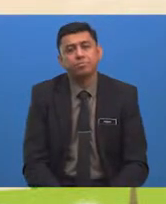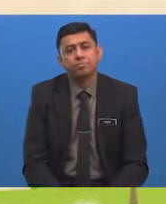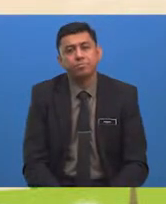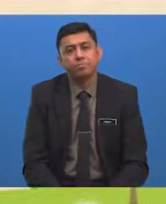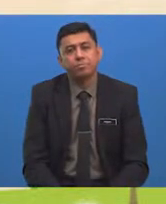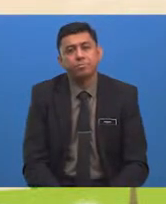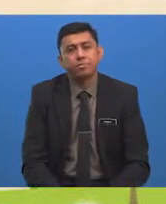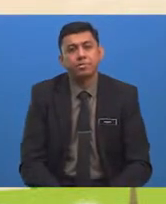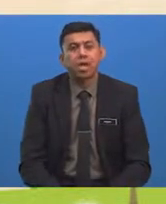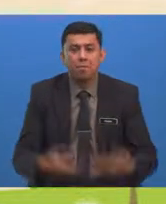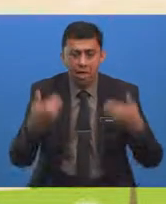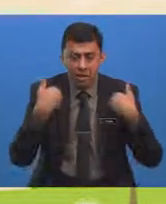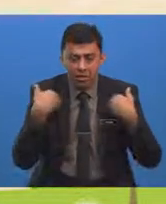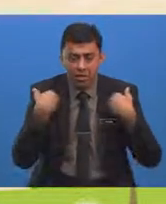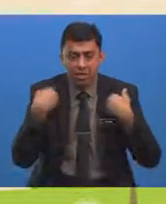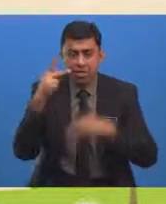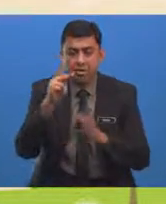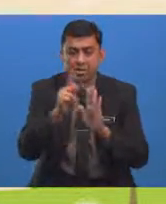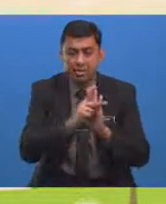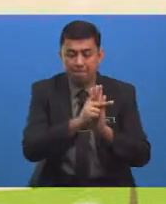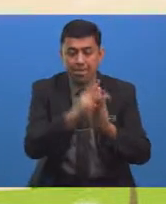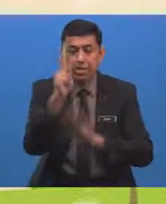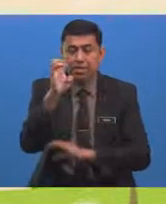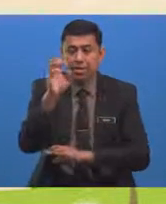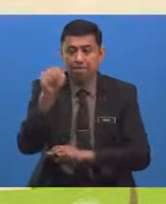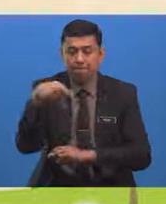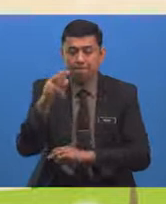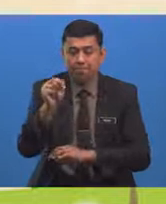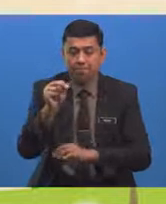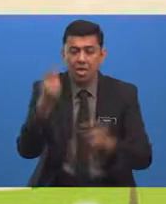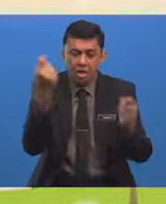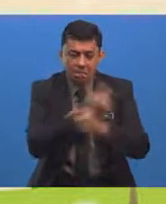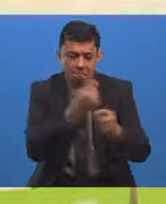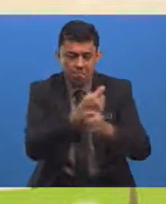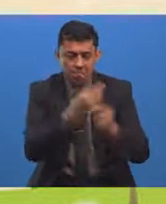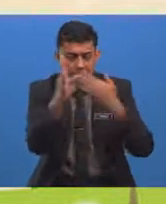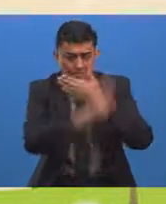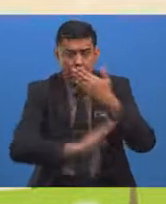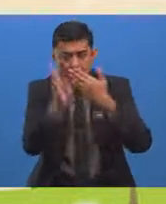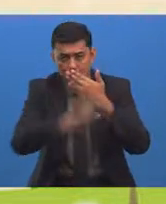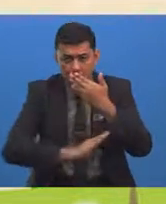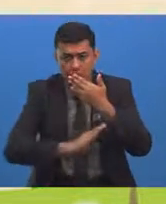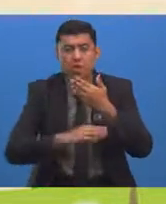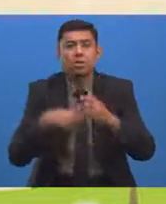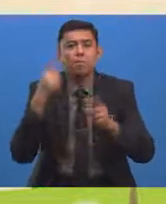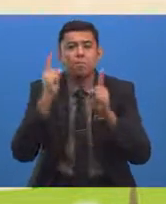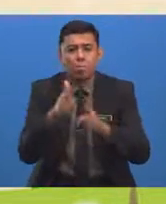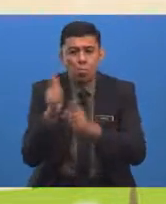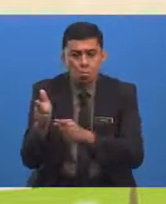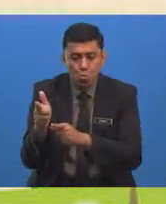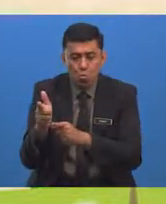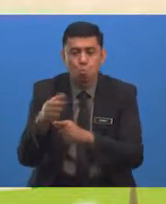Menganjurkan Kempen Seperti Kempen Menentang Pembalakan Dan Pemburuan Haram